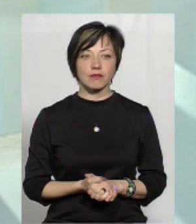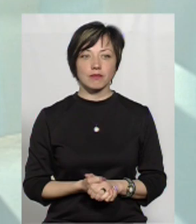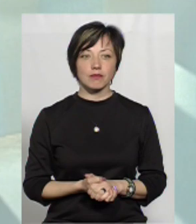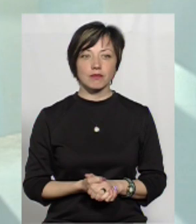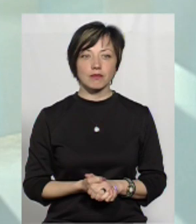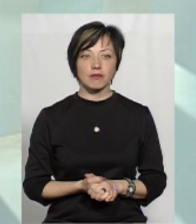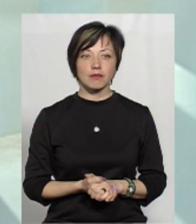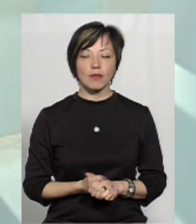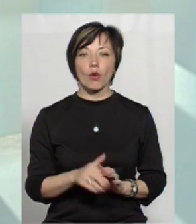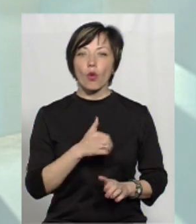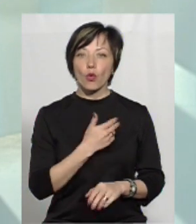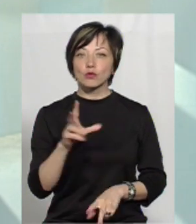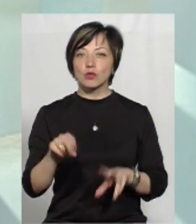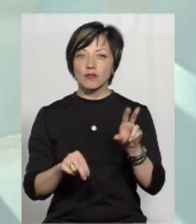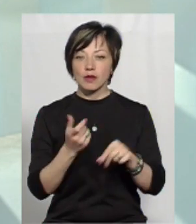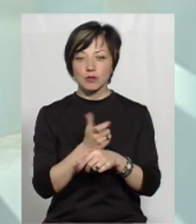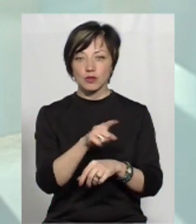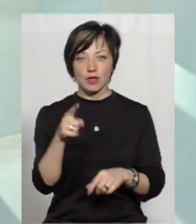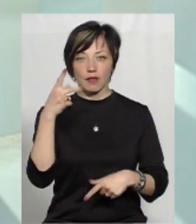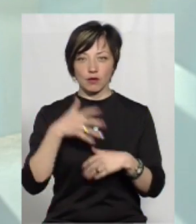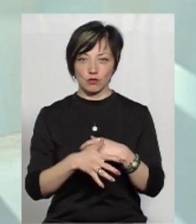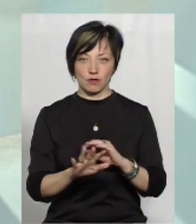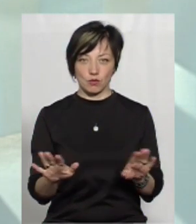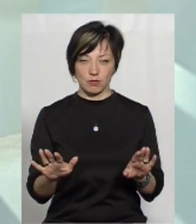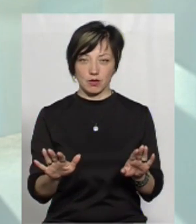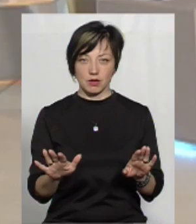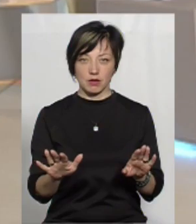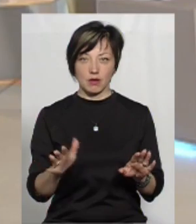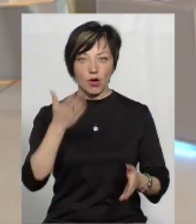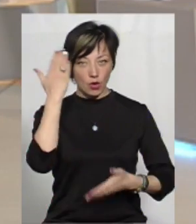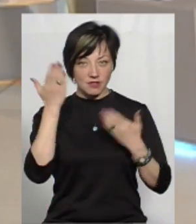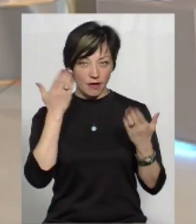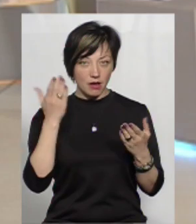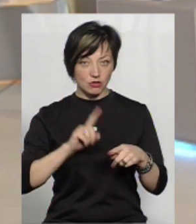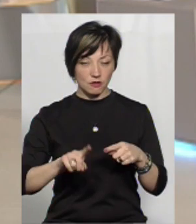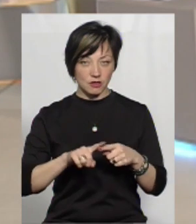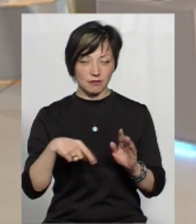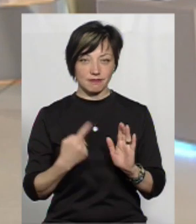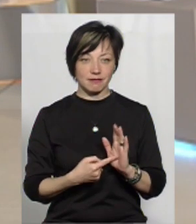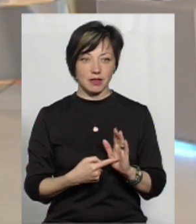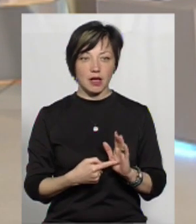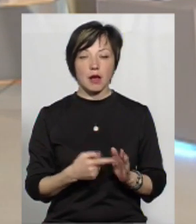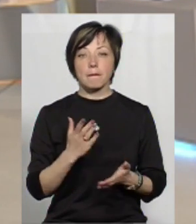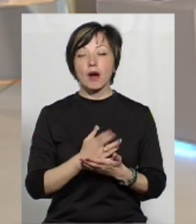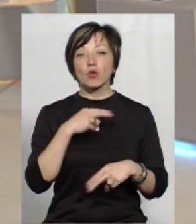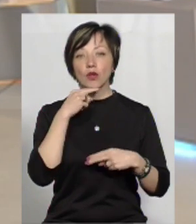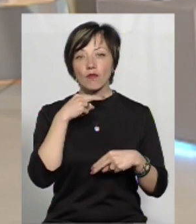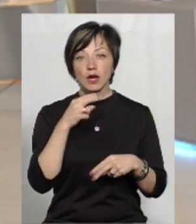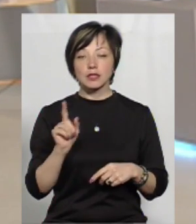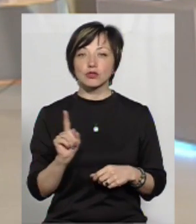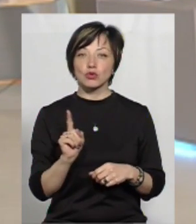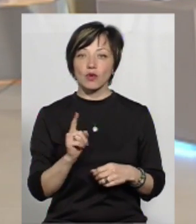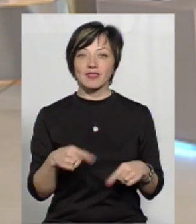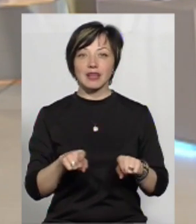Дуже хочу сподіватися, що більшість з них не усвідомлювали. Це була розвага? Ні, маю на увазі, що